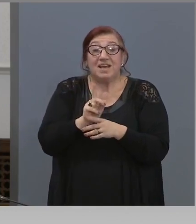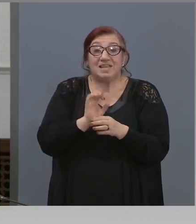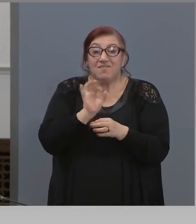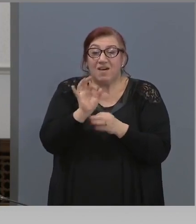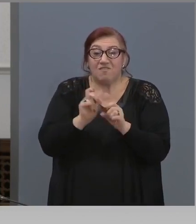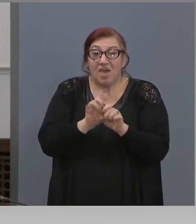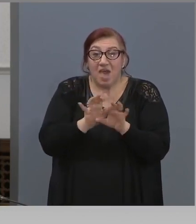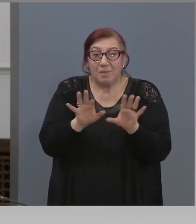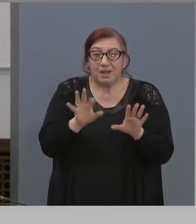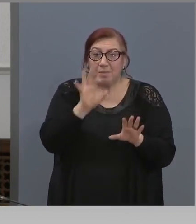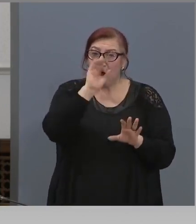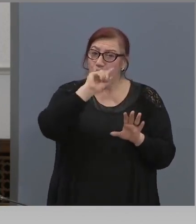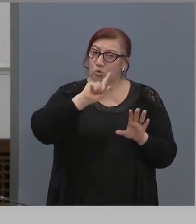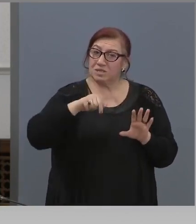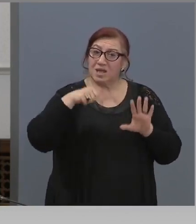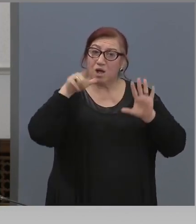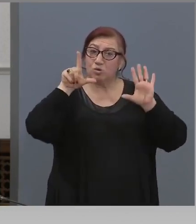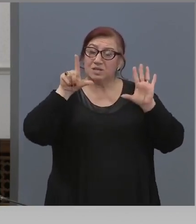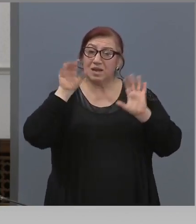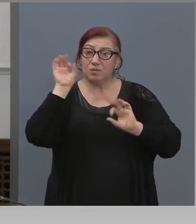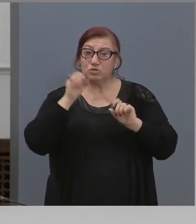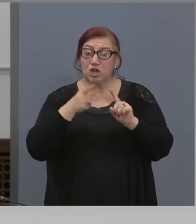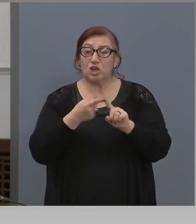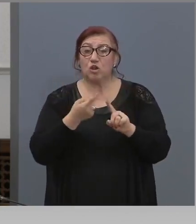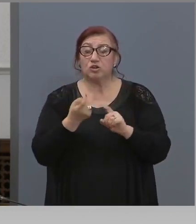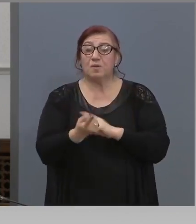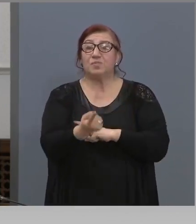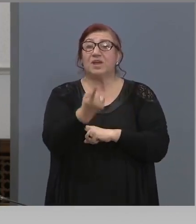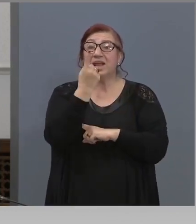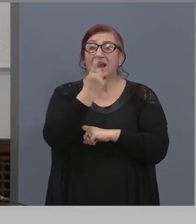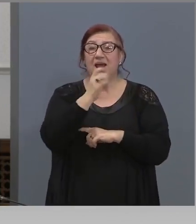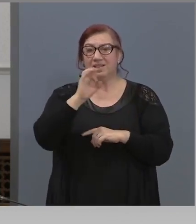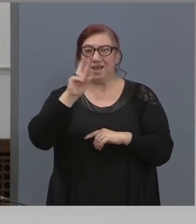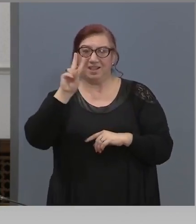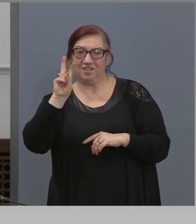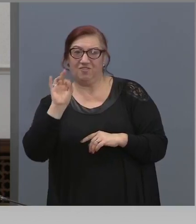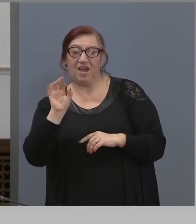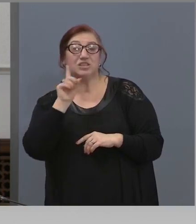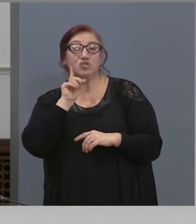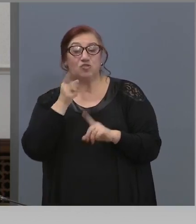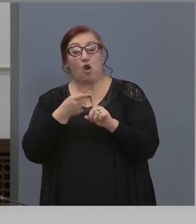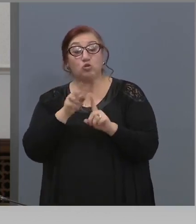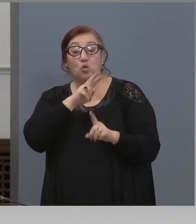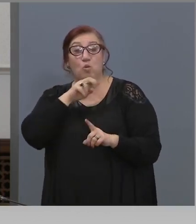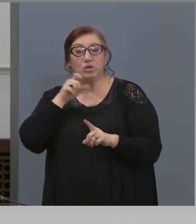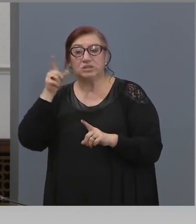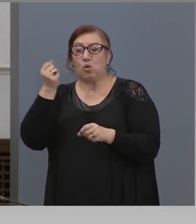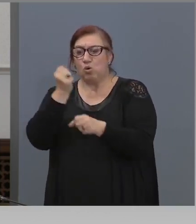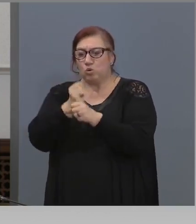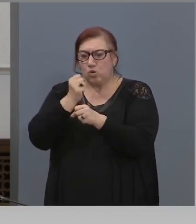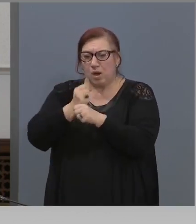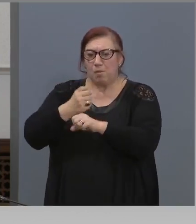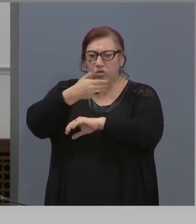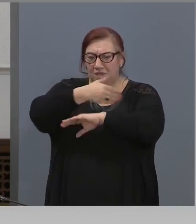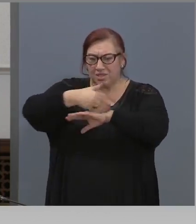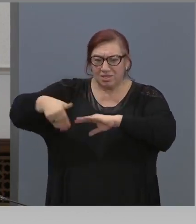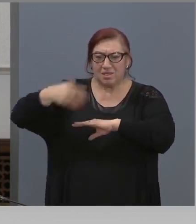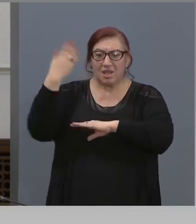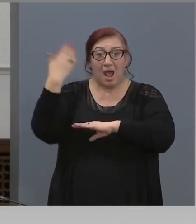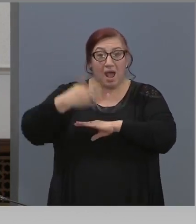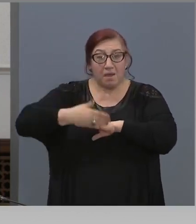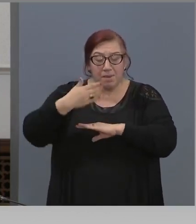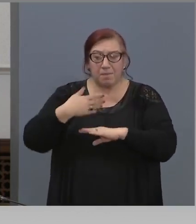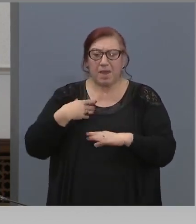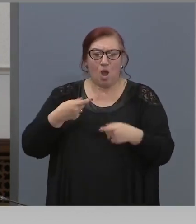% от хиляда и... колко 20 ли човека казаха от полицията, които са на КПП-тата, които са в движение. 0